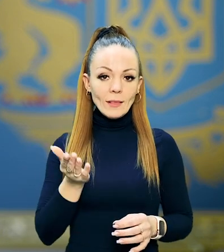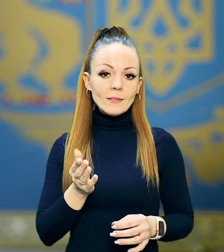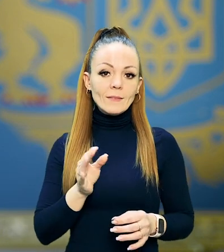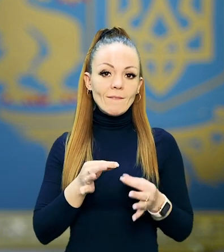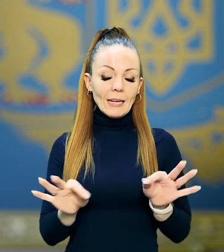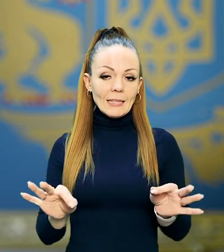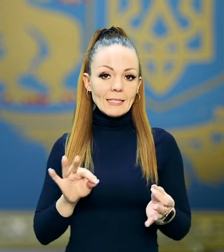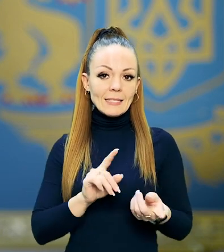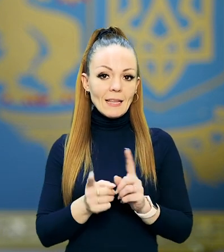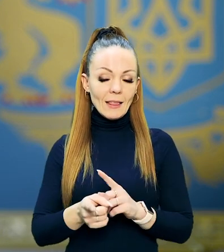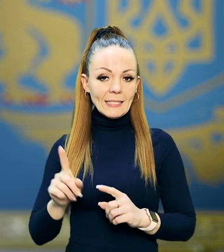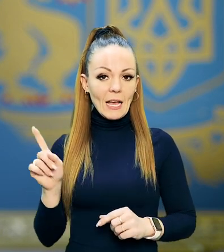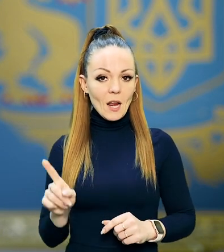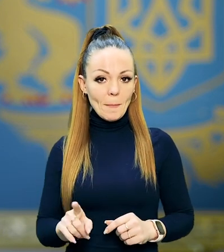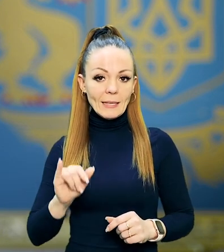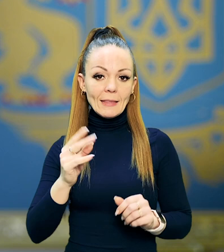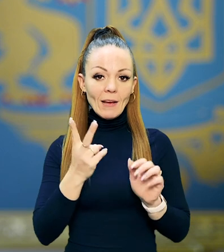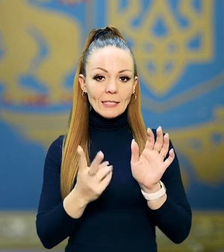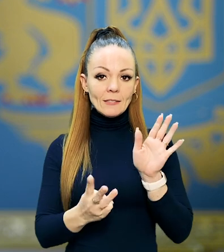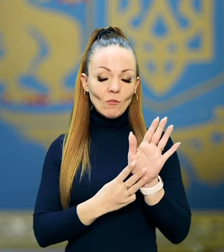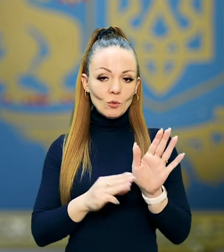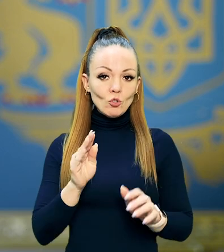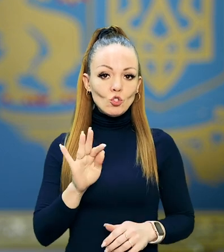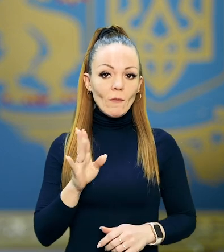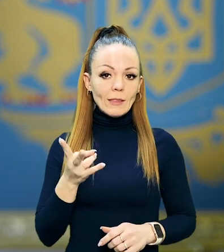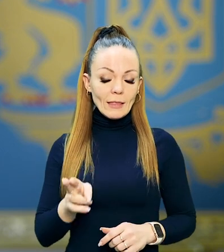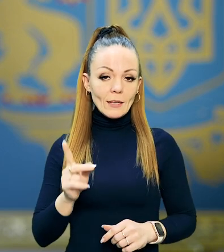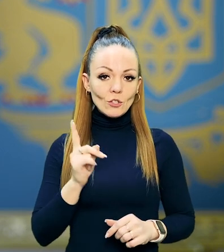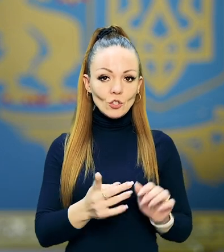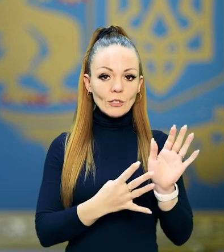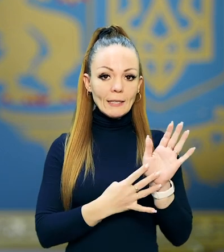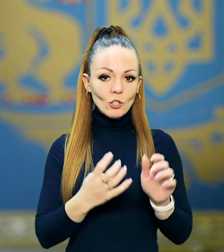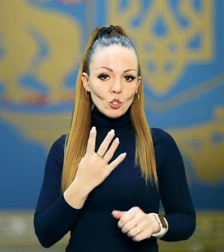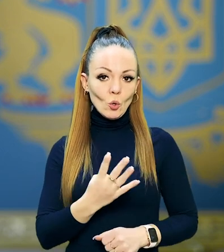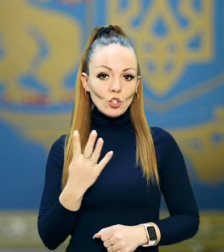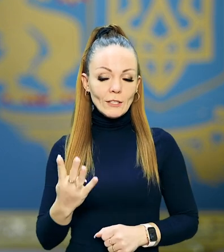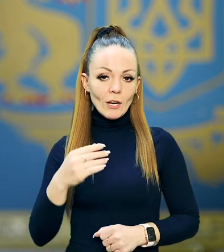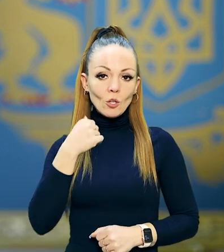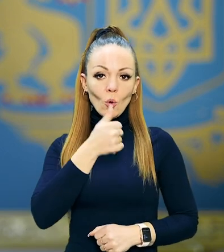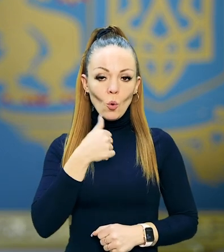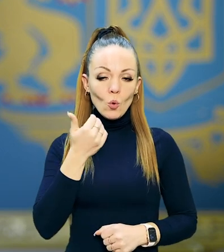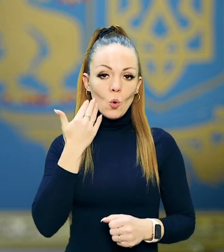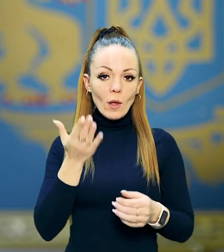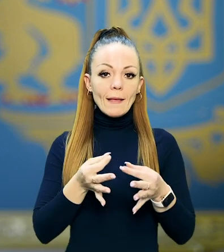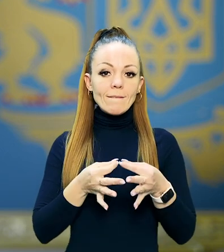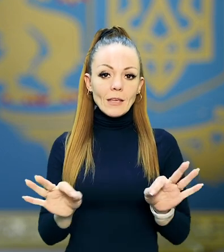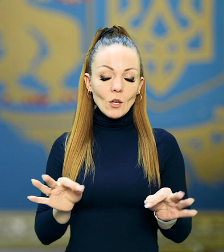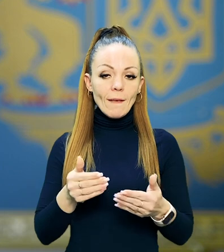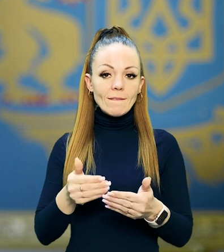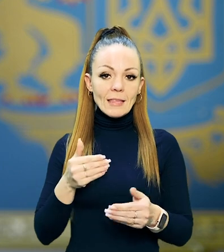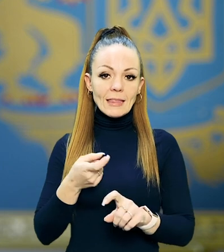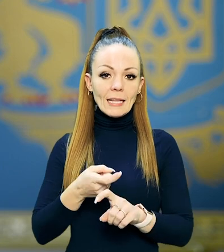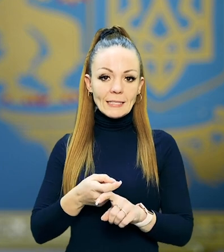коли вільним стала Закарпаття. І 28 жовтня 1944 року, коли